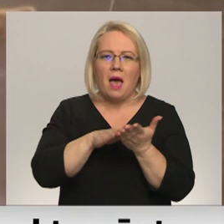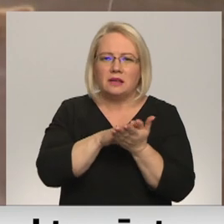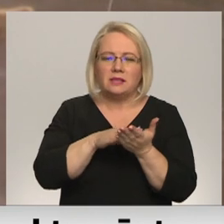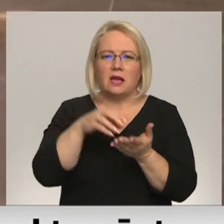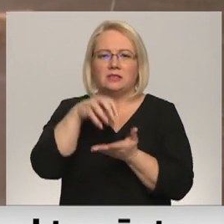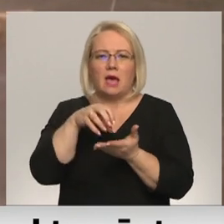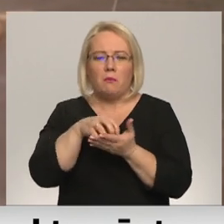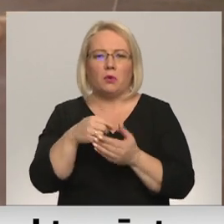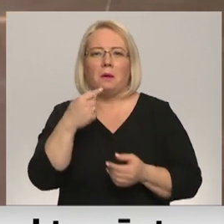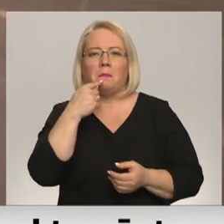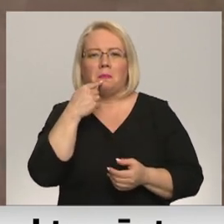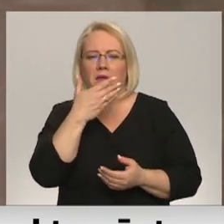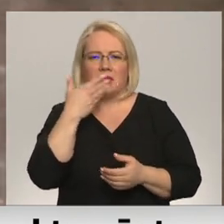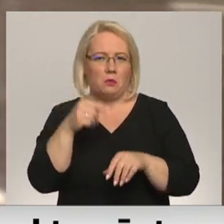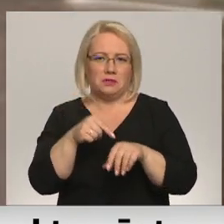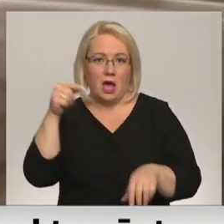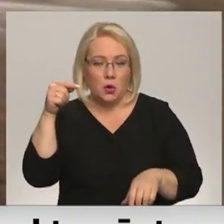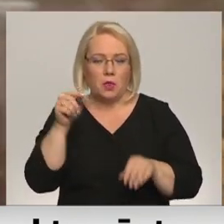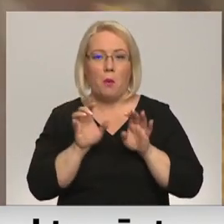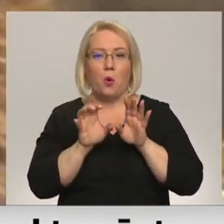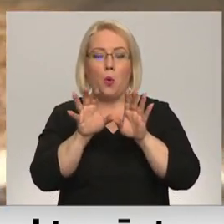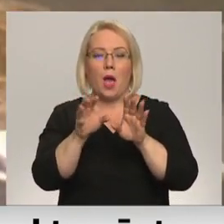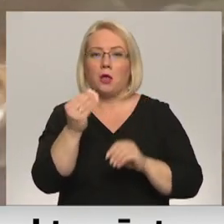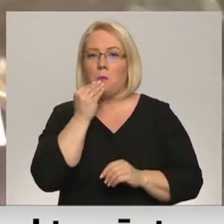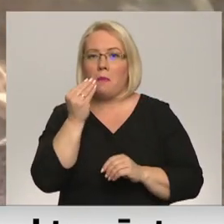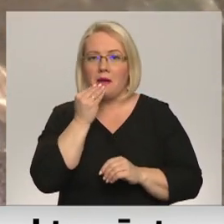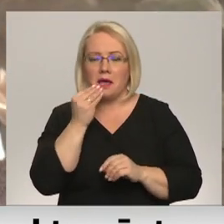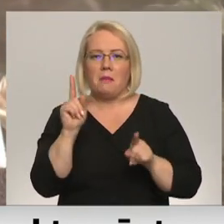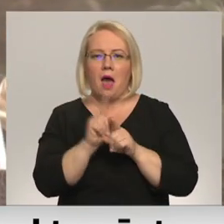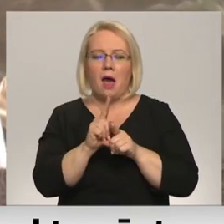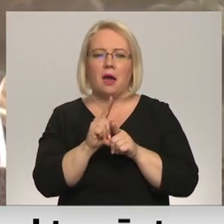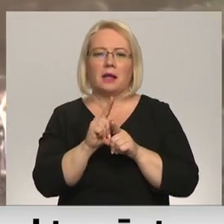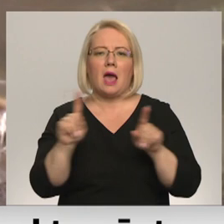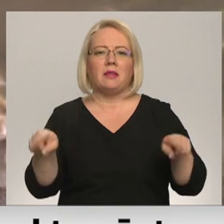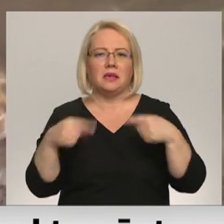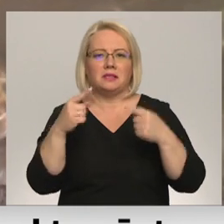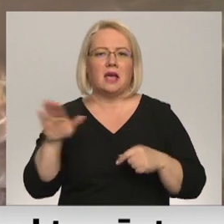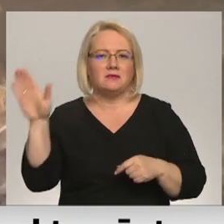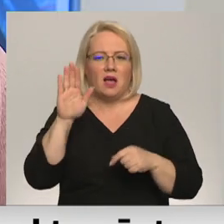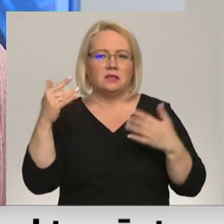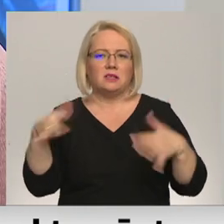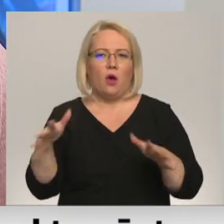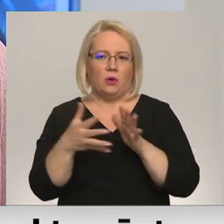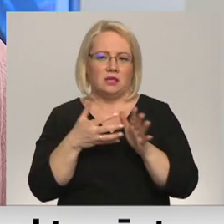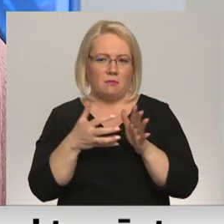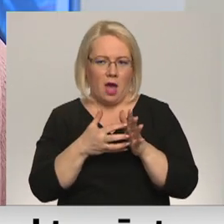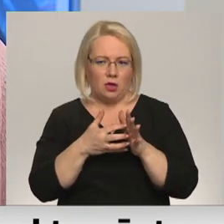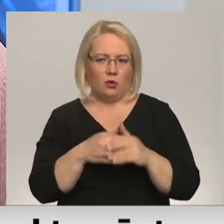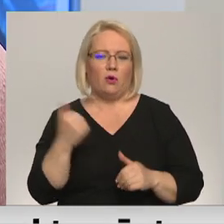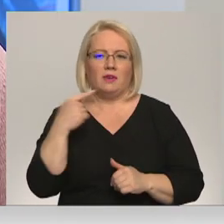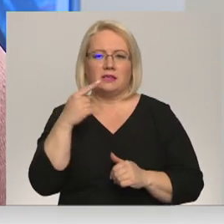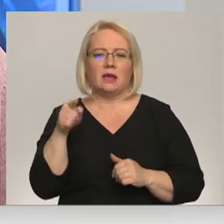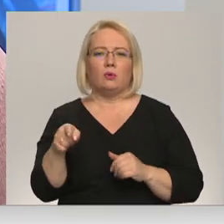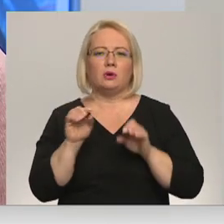īsti garšas kārpiņām nesajūtams. Kukaiņu izcelsmes barības vielas arī attīstītījās valstīs jau tiek izmantotas. Pēc mēram, šos tie kukaiņus